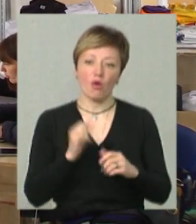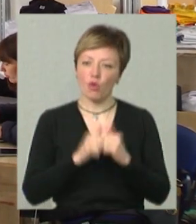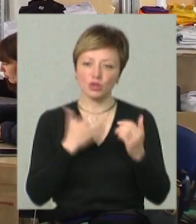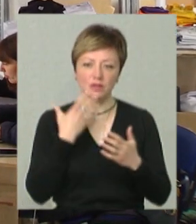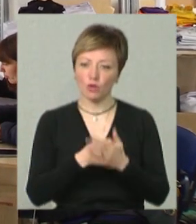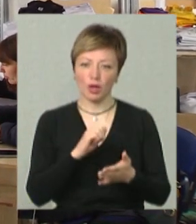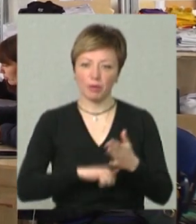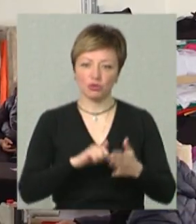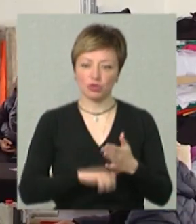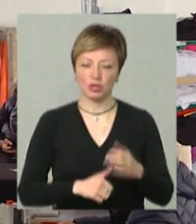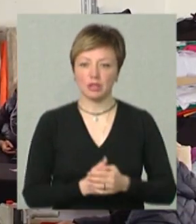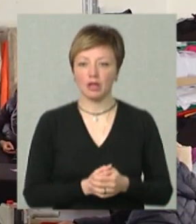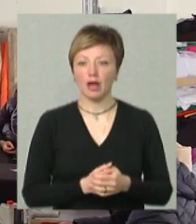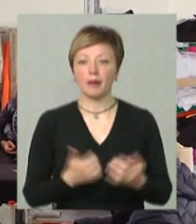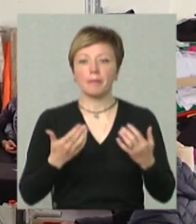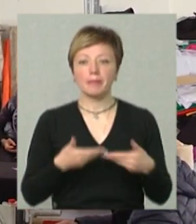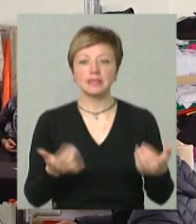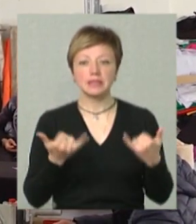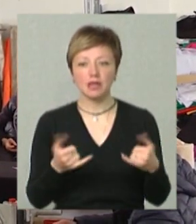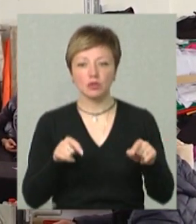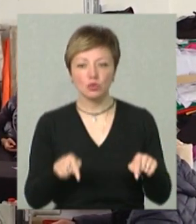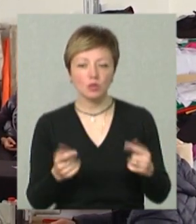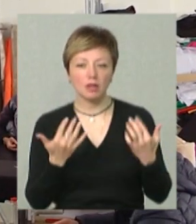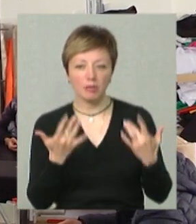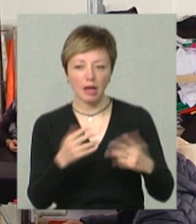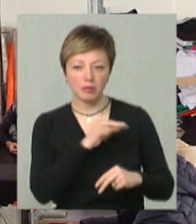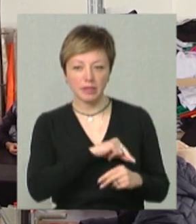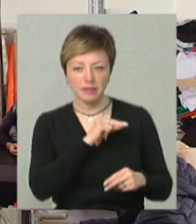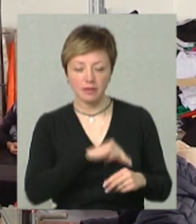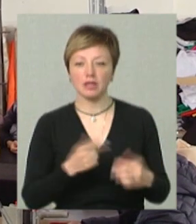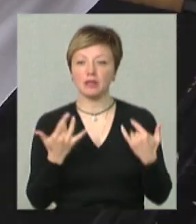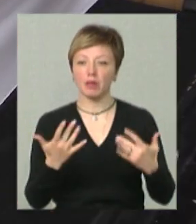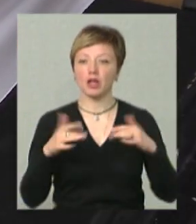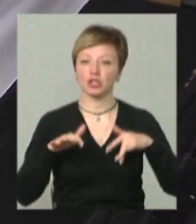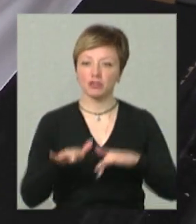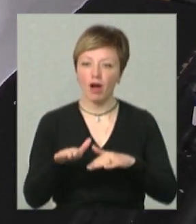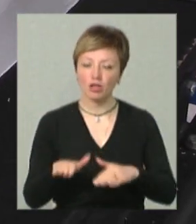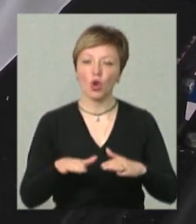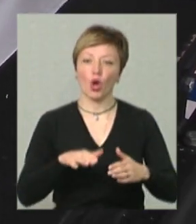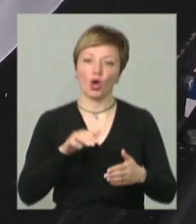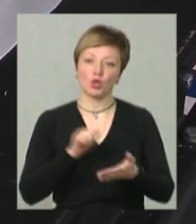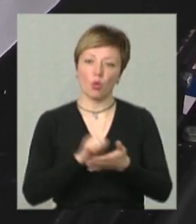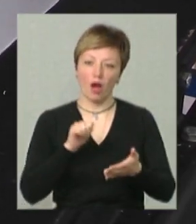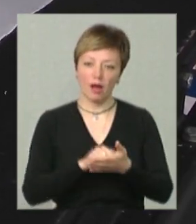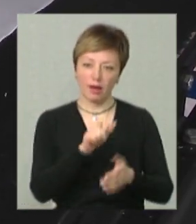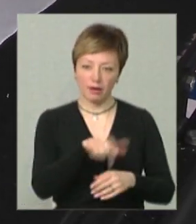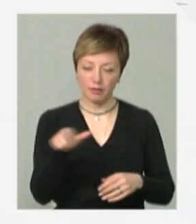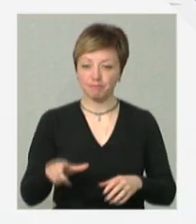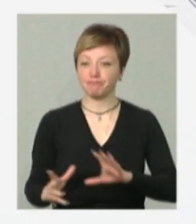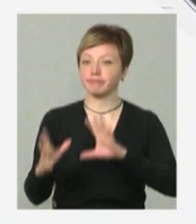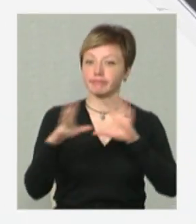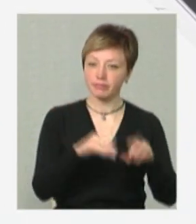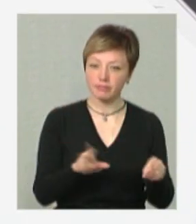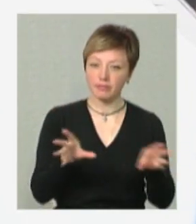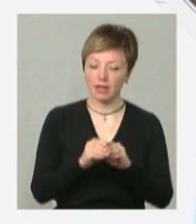кожного були свої причини. Ми зараз тут набрали працівників, набрали швачок, друкарів набрали. Переїхав разом із